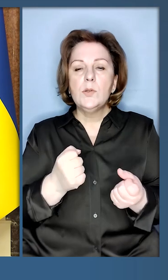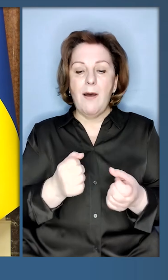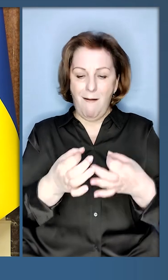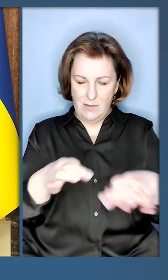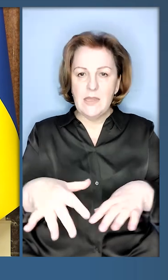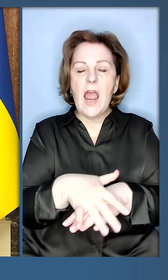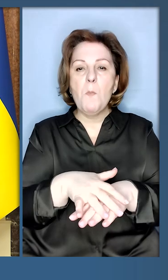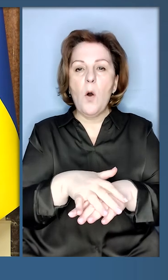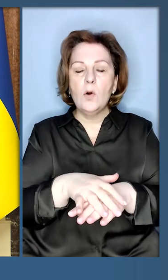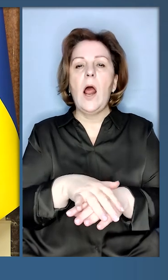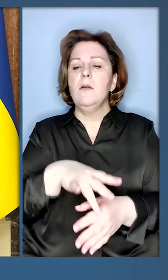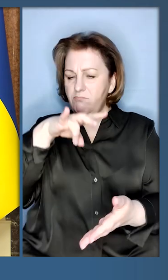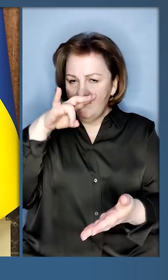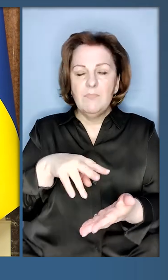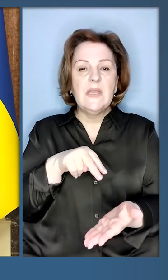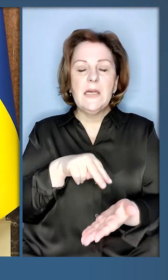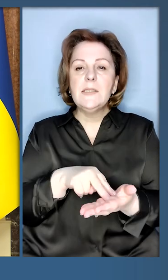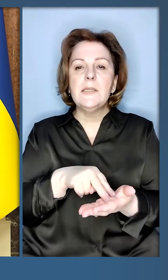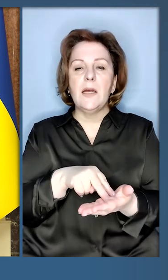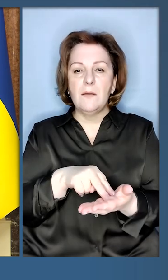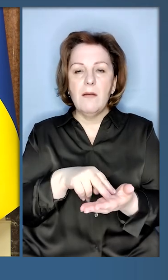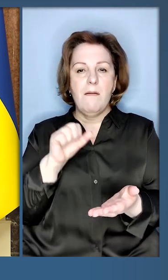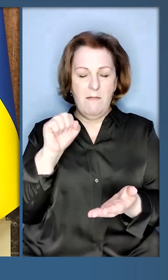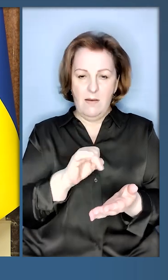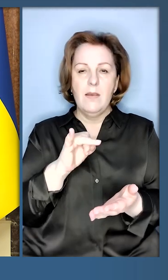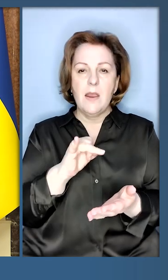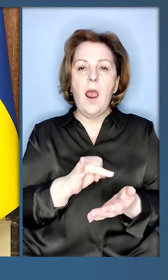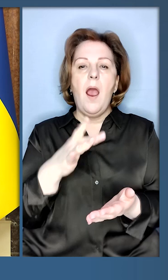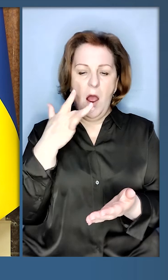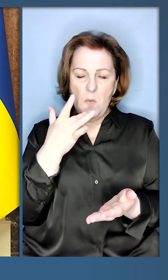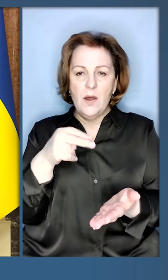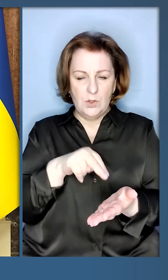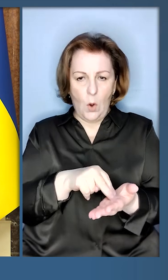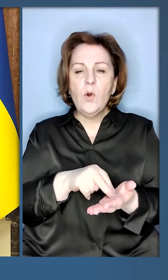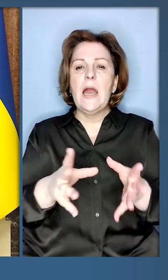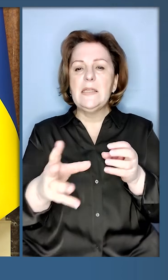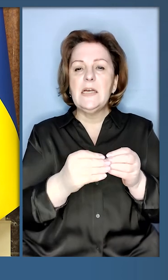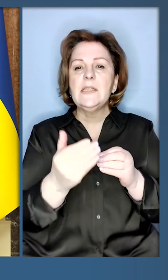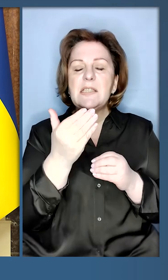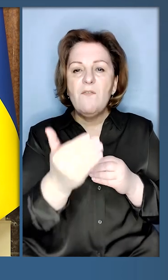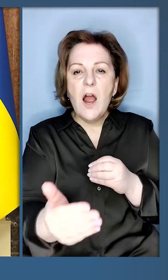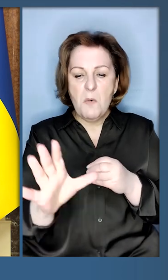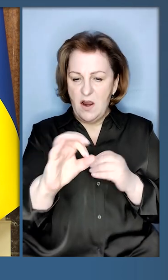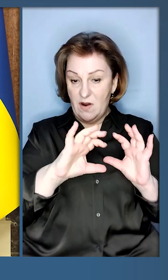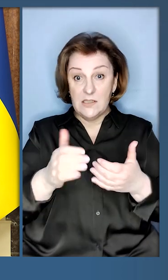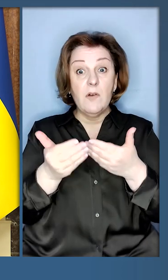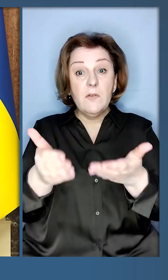демократія стоїть непорушно, і Америка стоїть з вами, і весь світ вам допомагає.